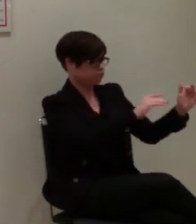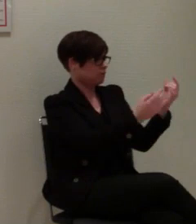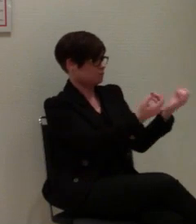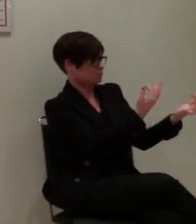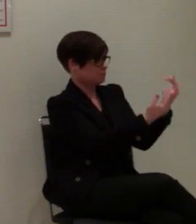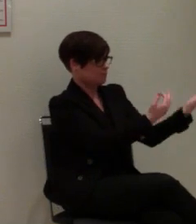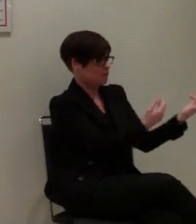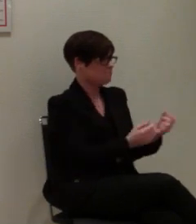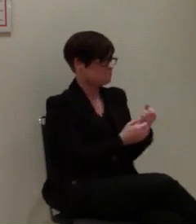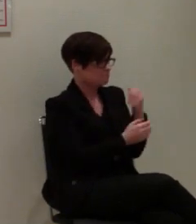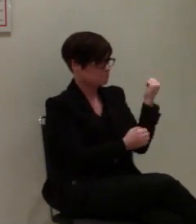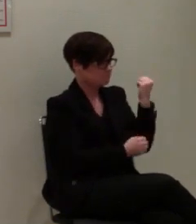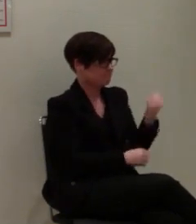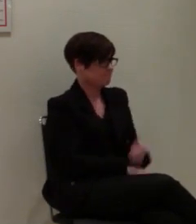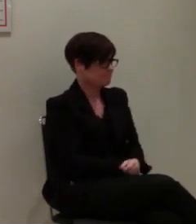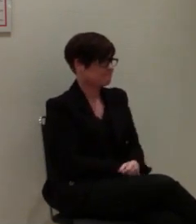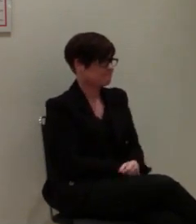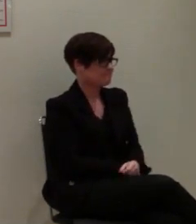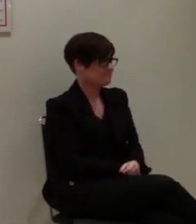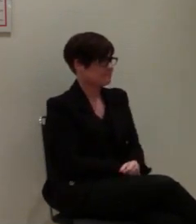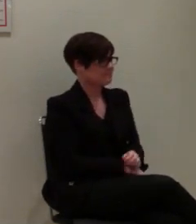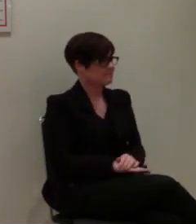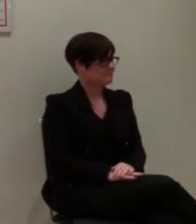mittlerweile auch an Technik aufbauen.